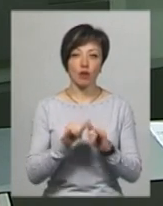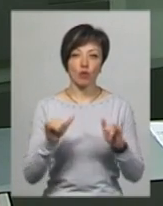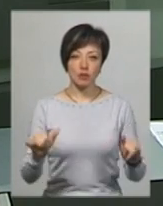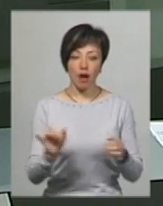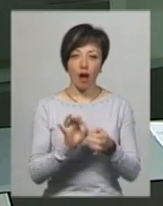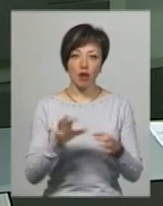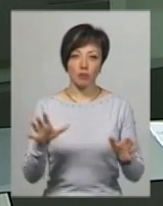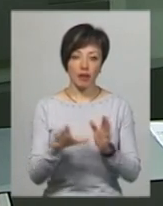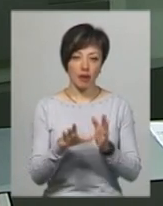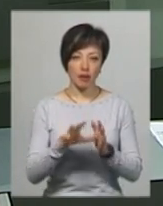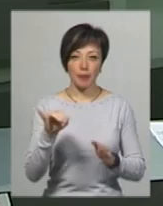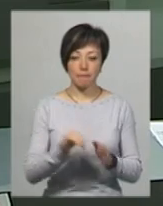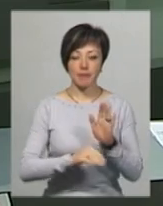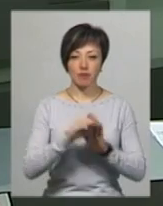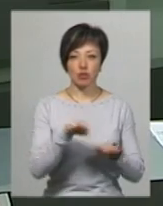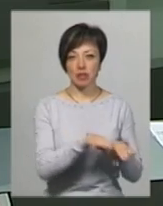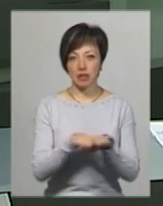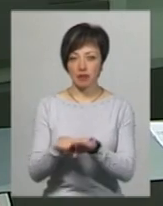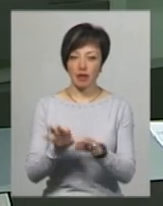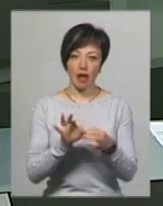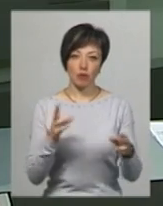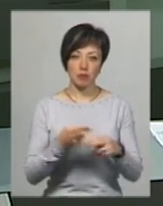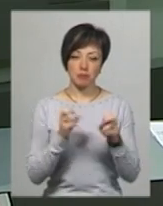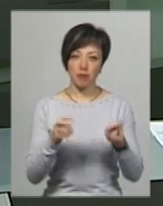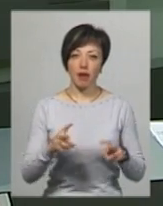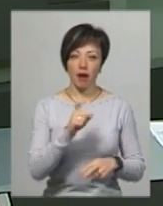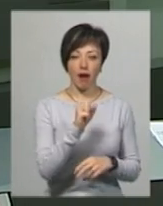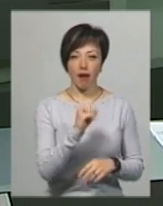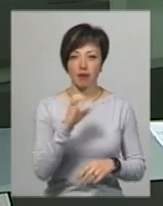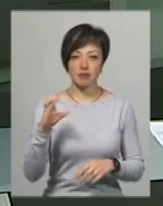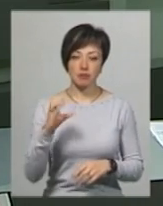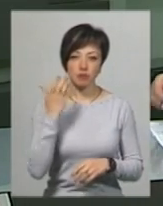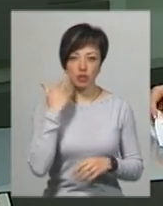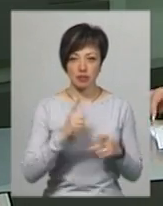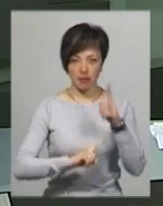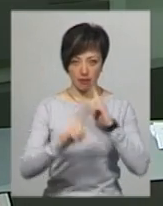атомної енергетики та підвищення рівня ядерної безпеки на ХС під час наради.